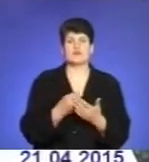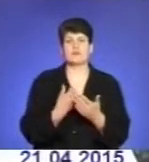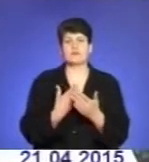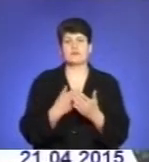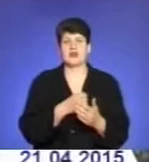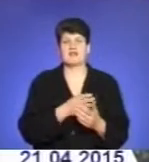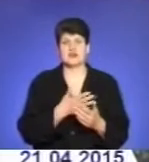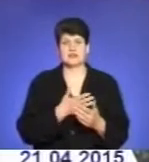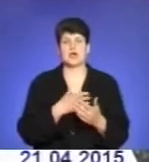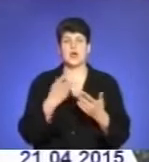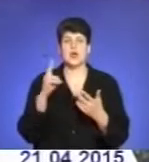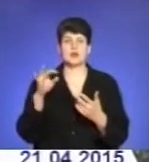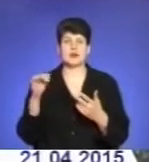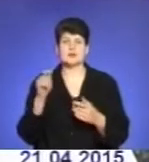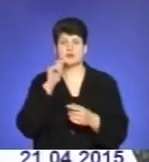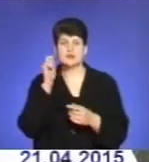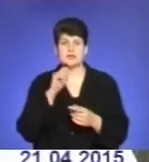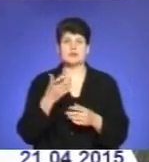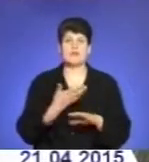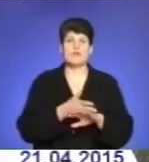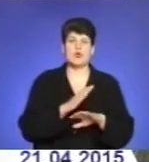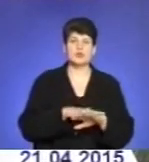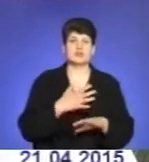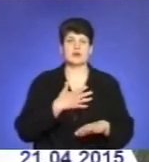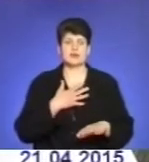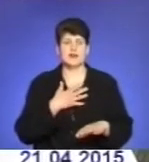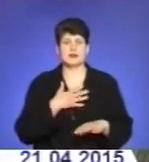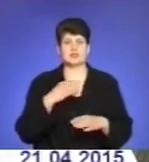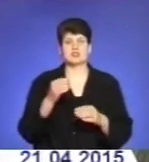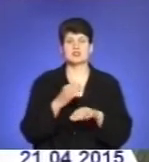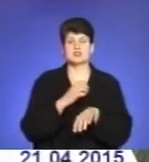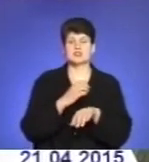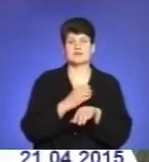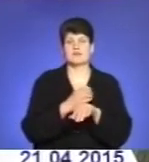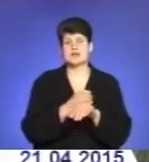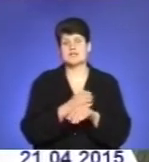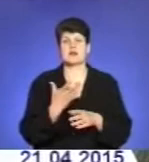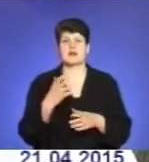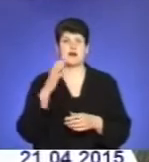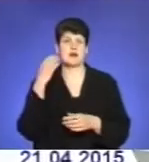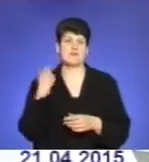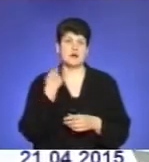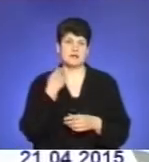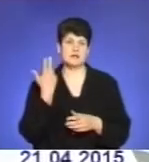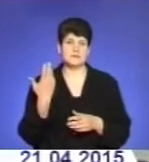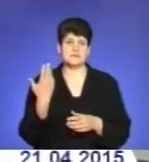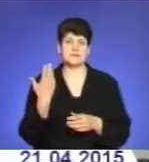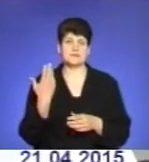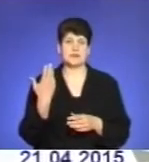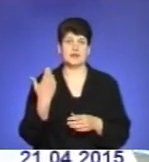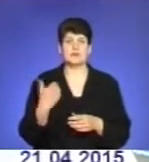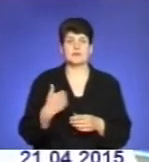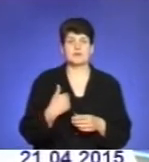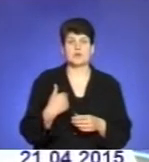України, Польщі, Німеччини, Канади, Америки, Швеції, Англії. Тривалий час художник жив і працював у Нью-Йорку. Коли робиш